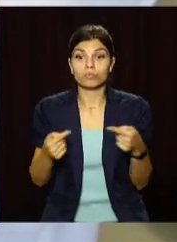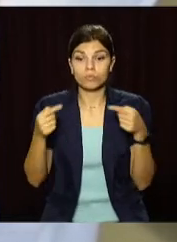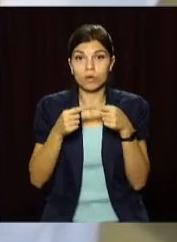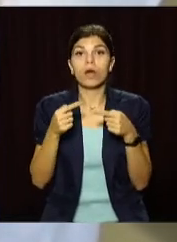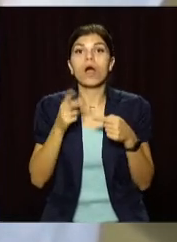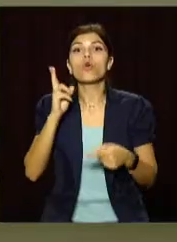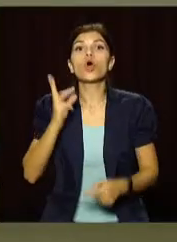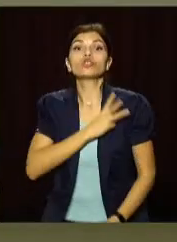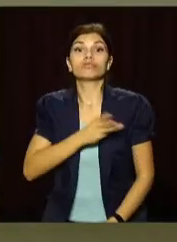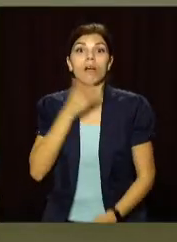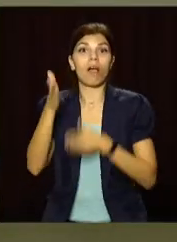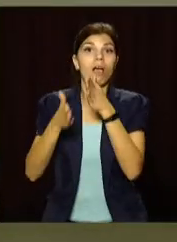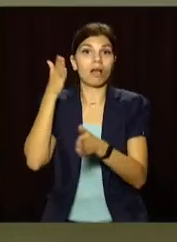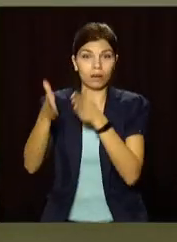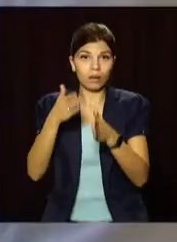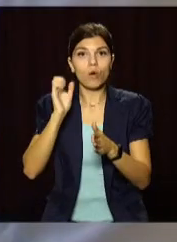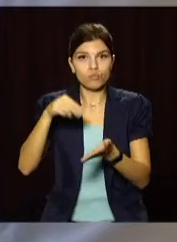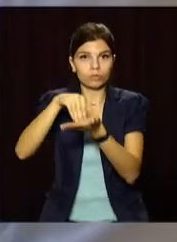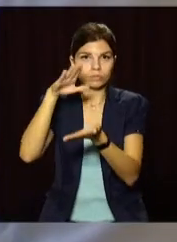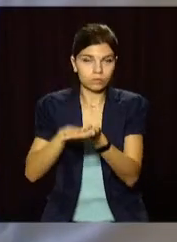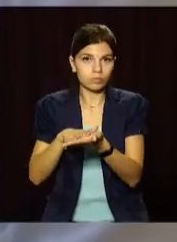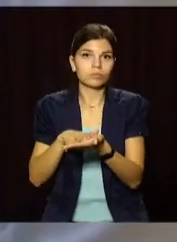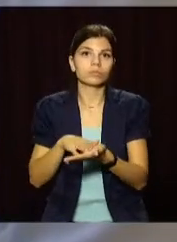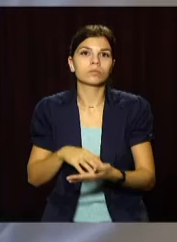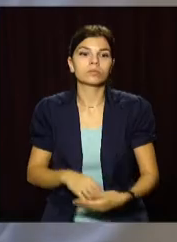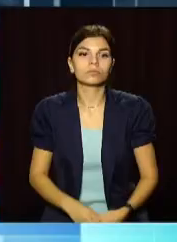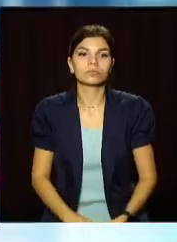добровольці мають звернутися до реєстру клінічних досліджень.